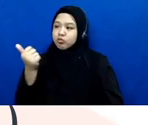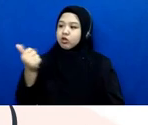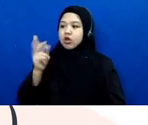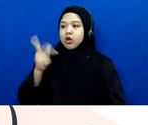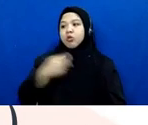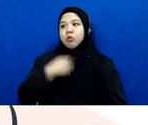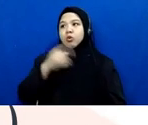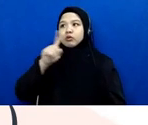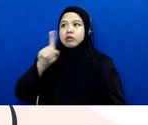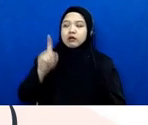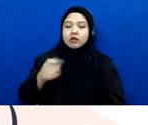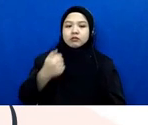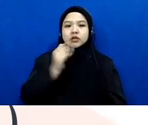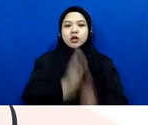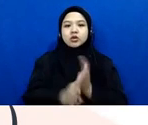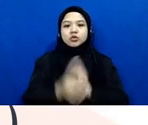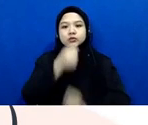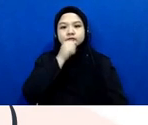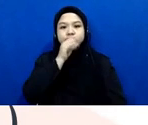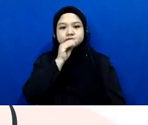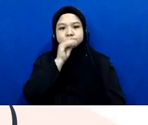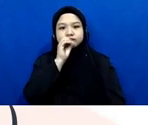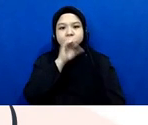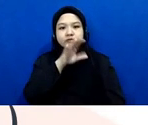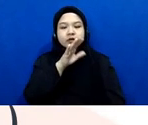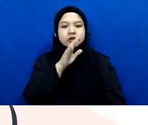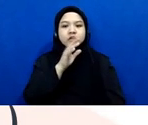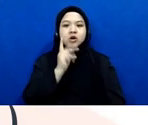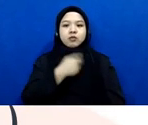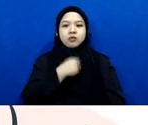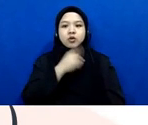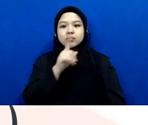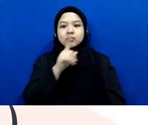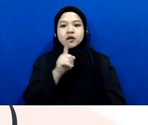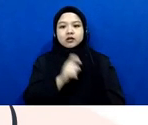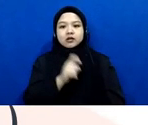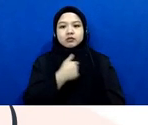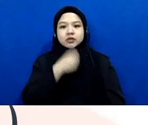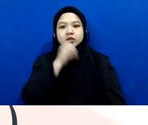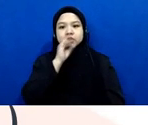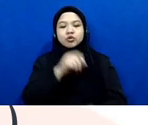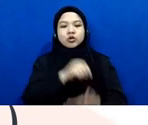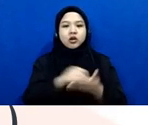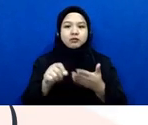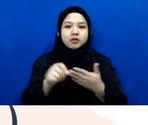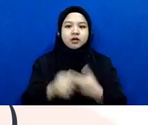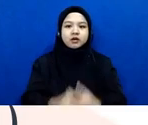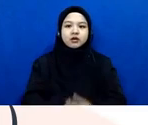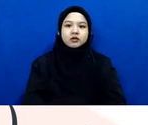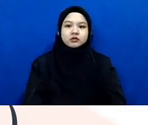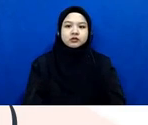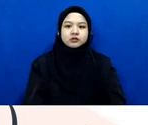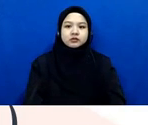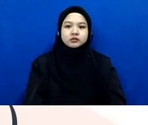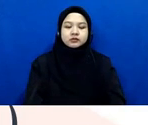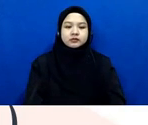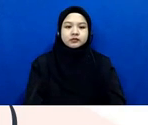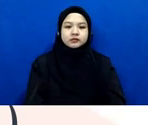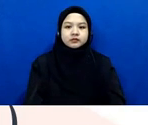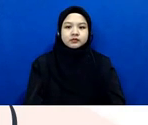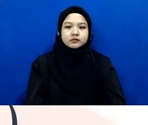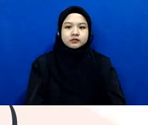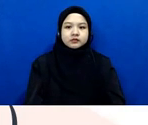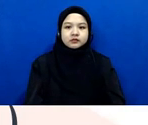tinggal nyalain mikrofon ya teman-teman ya kalau dia mau nanya paling menyebutkan nama aja biar saya tahu jawabnya kemana nah oke